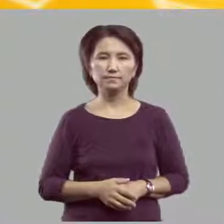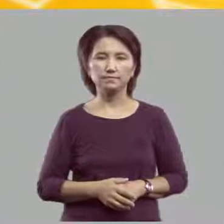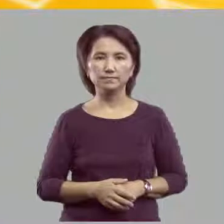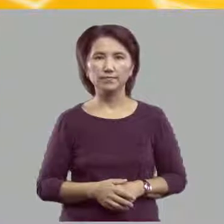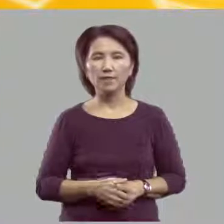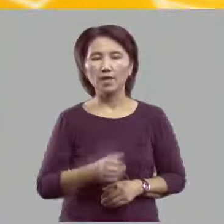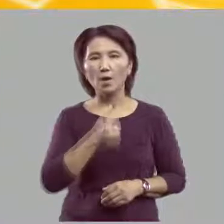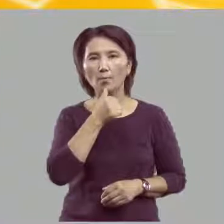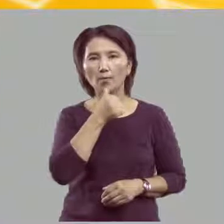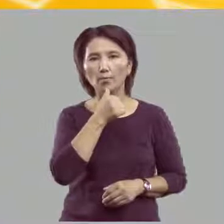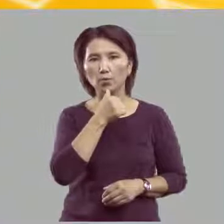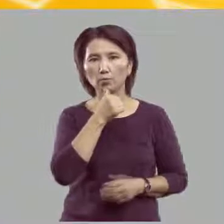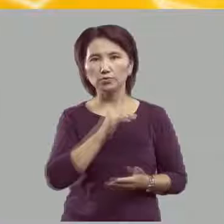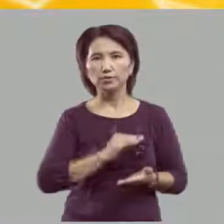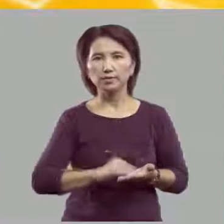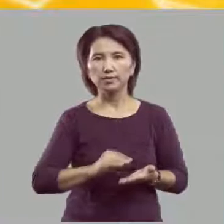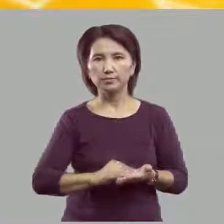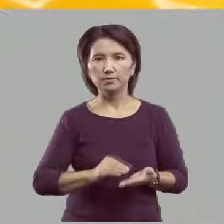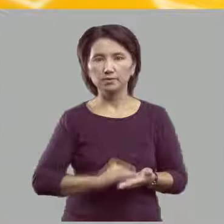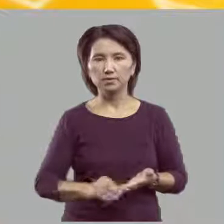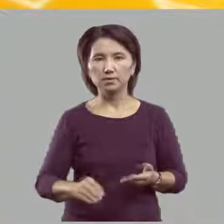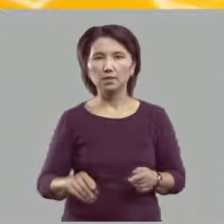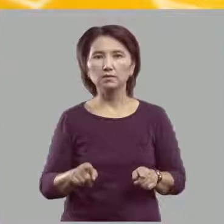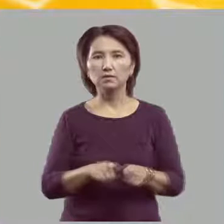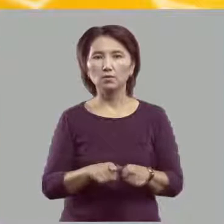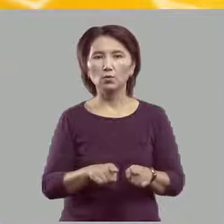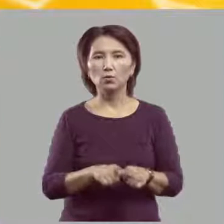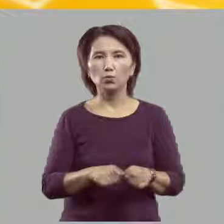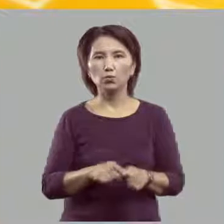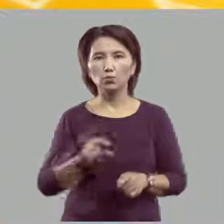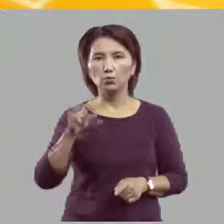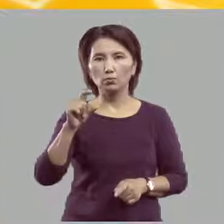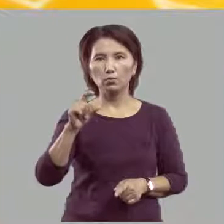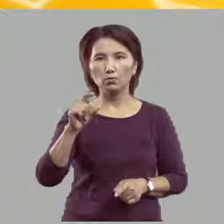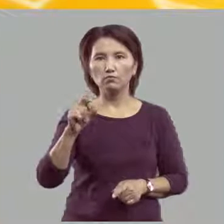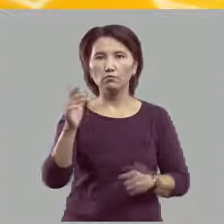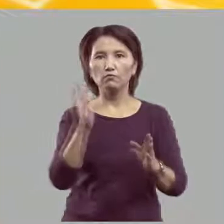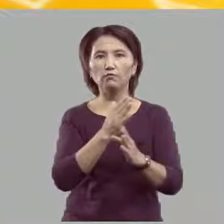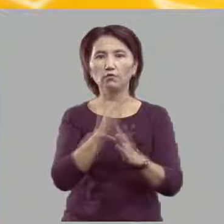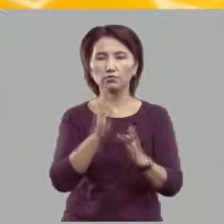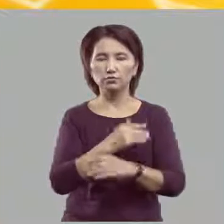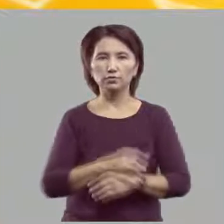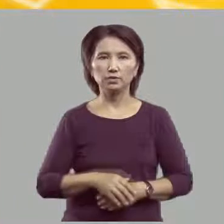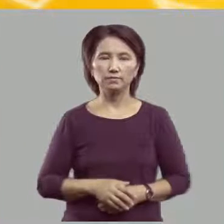Попробуйте написать такую букву в воздухе.